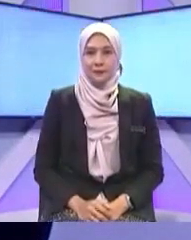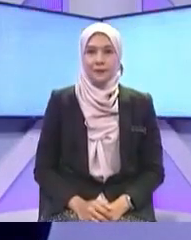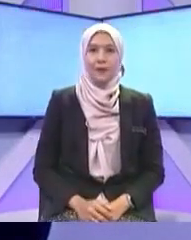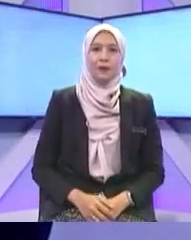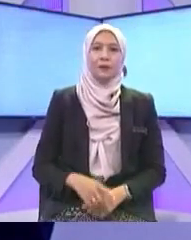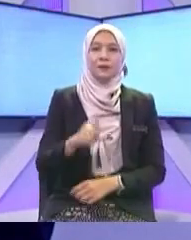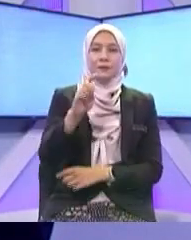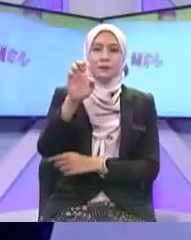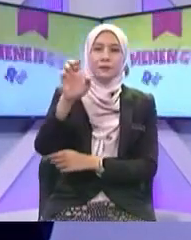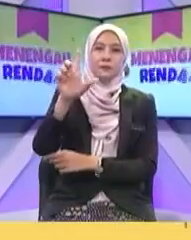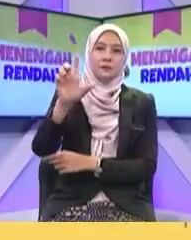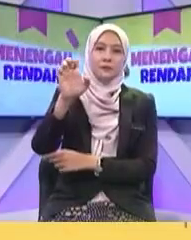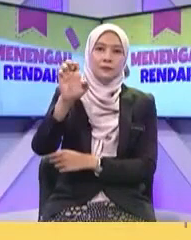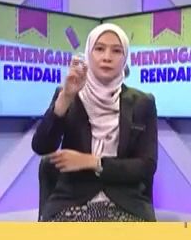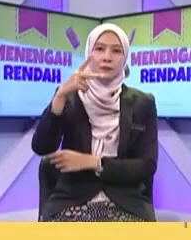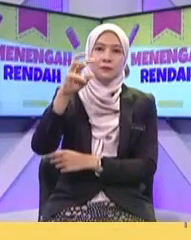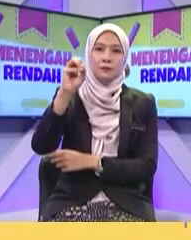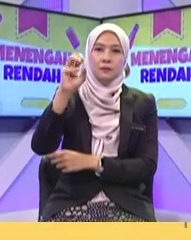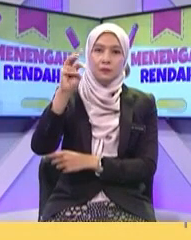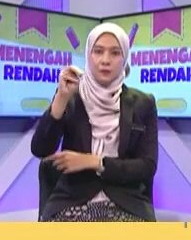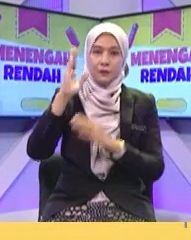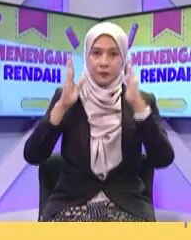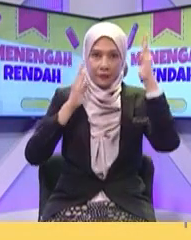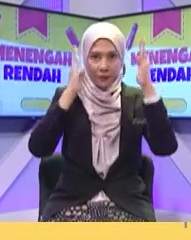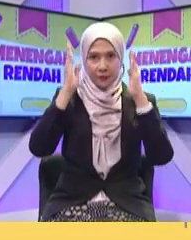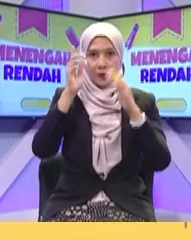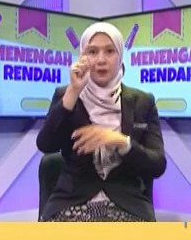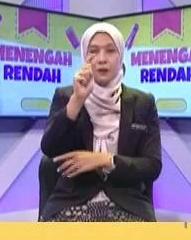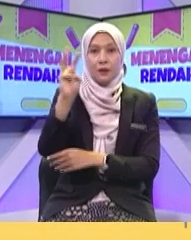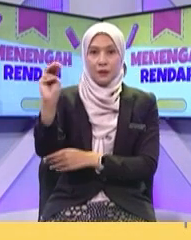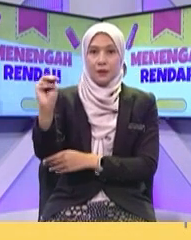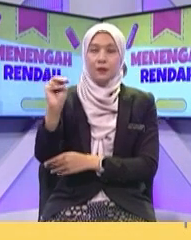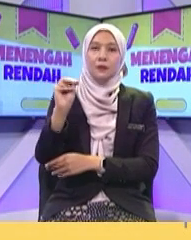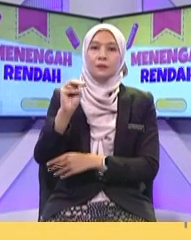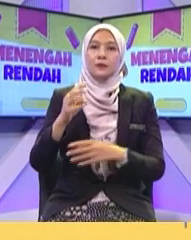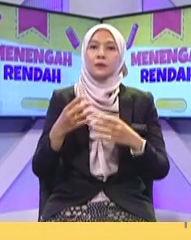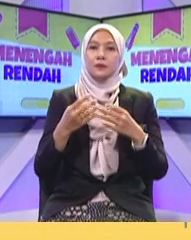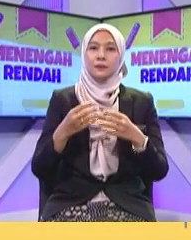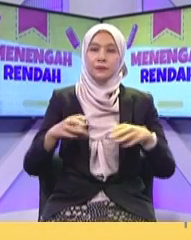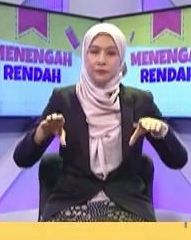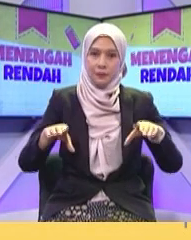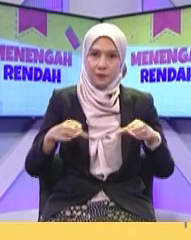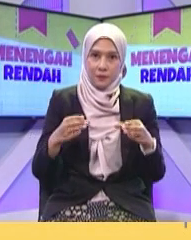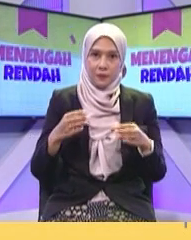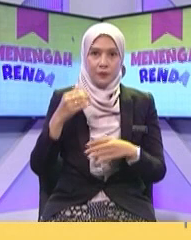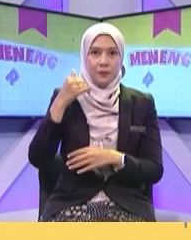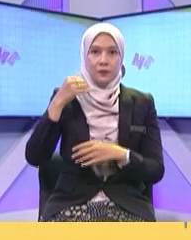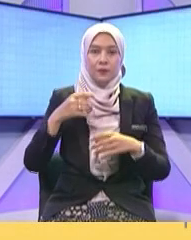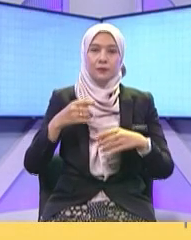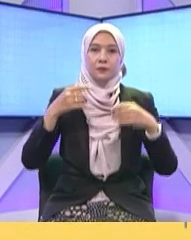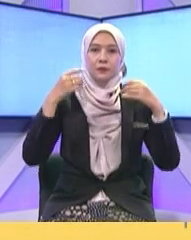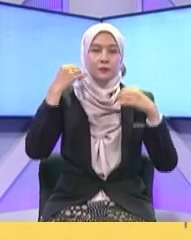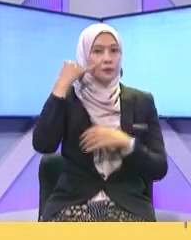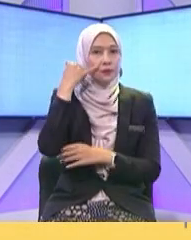Syarikat Telah memainkan Peranan yang penting Dalam usaha Menyediakan telefon Talent tetap Dan memajukan Industri